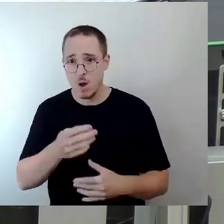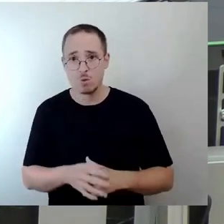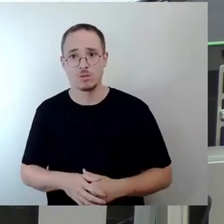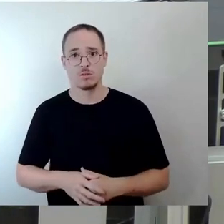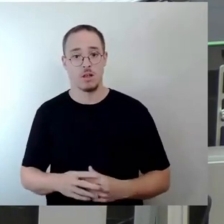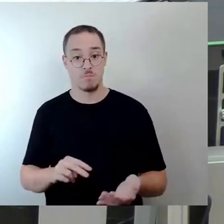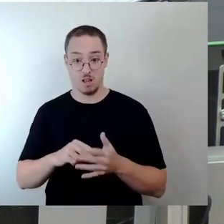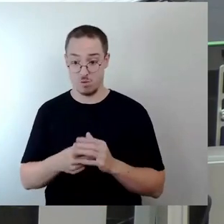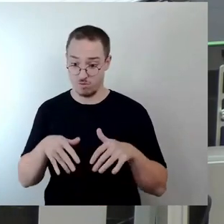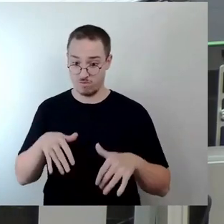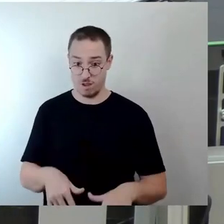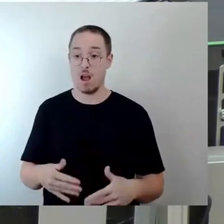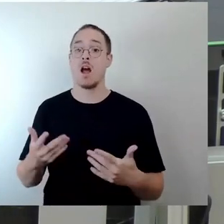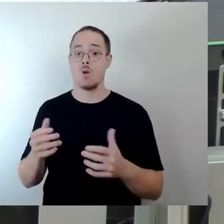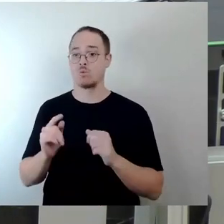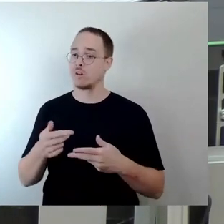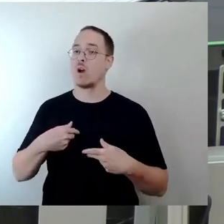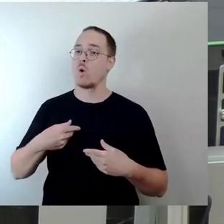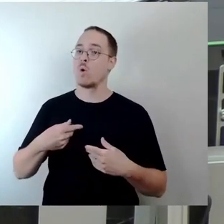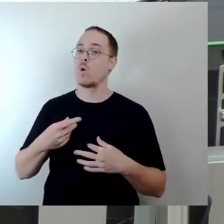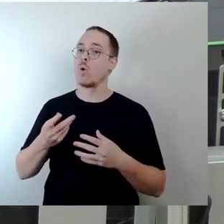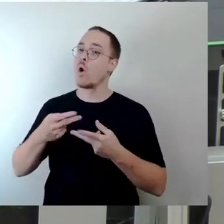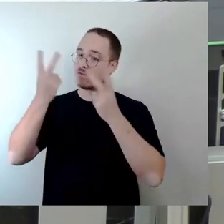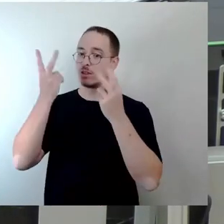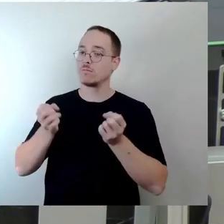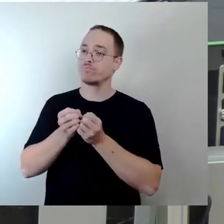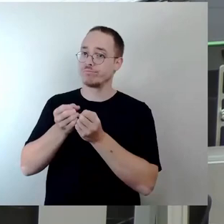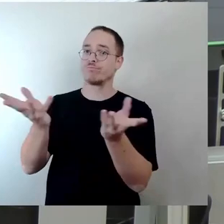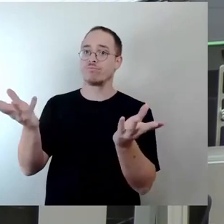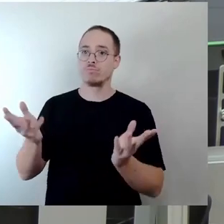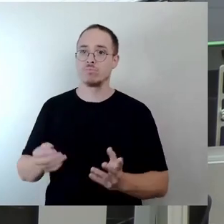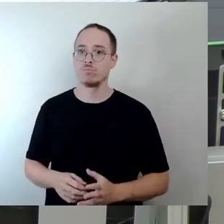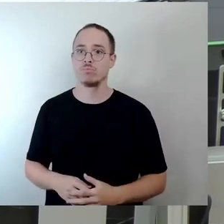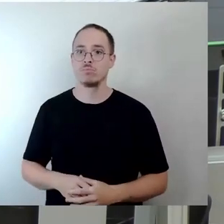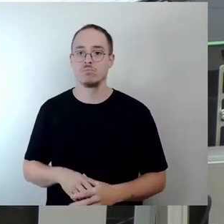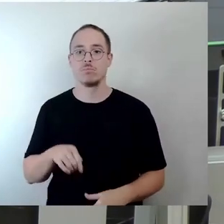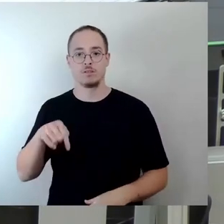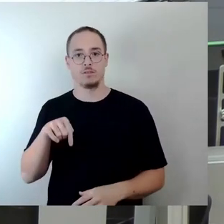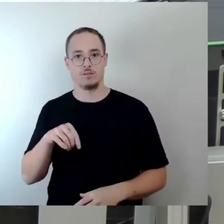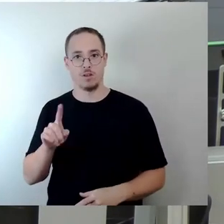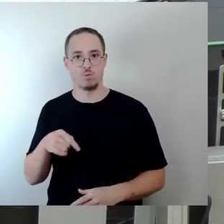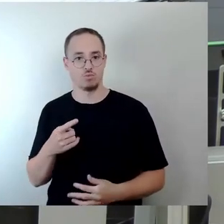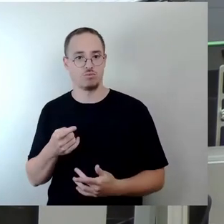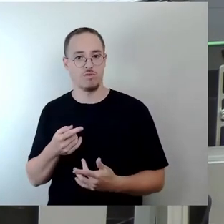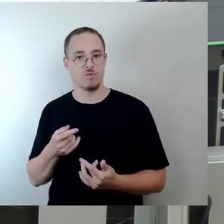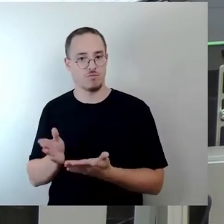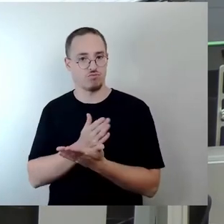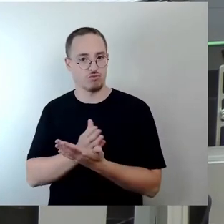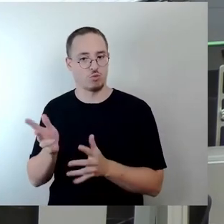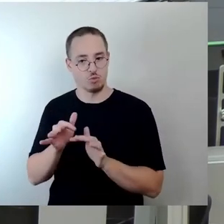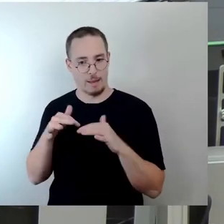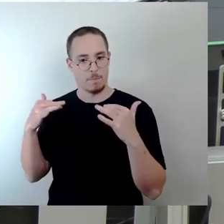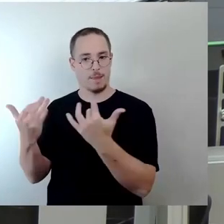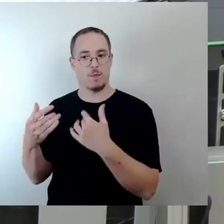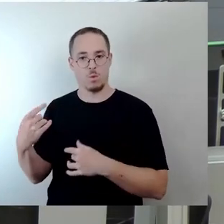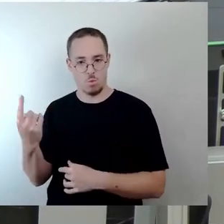dann auch öffentlich gemacht und das führte dazu, dass das dann auch entsprechend in unseren Gremien, denn so muss es sein, dass es im Stadtrat in Dresden besprochen wird, dann auch